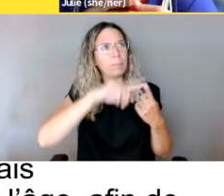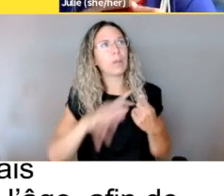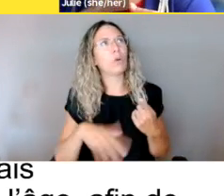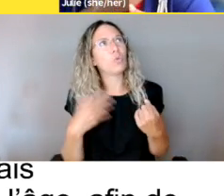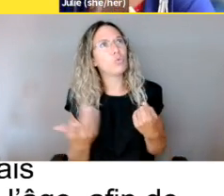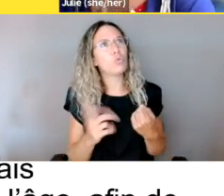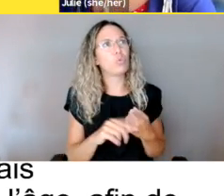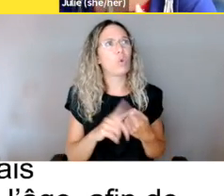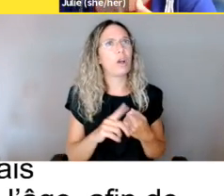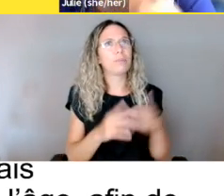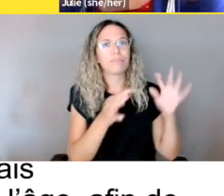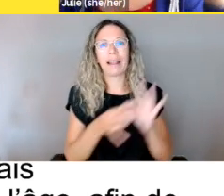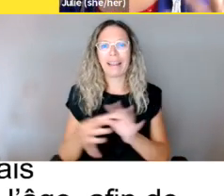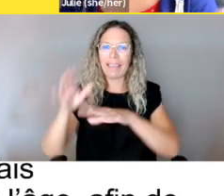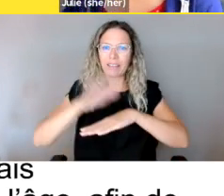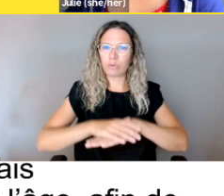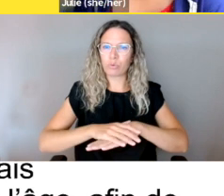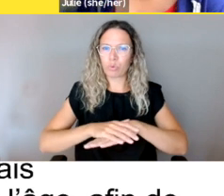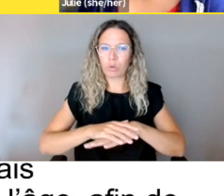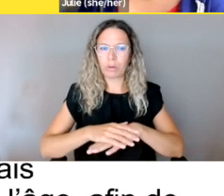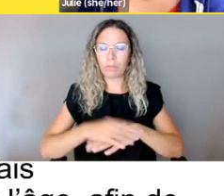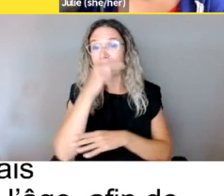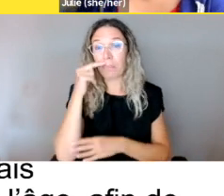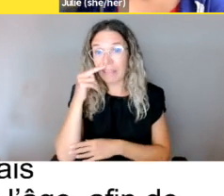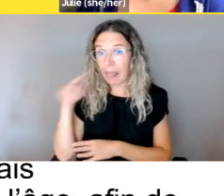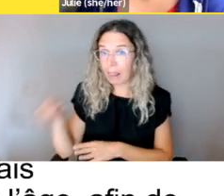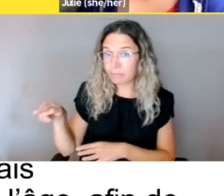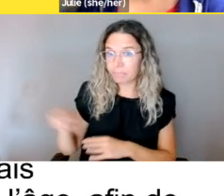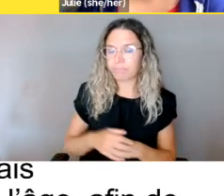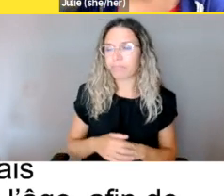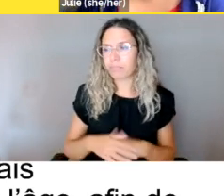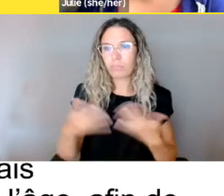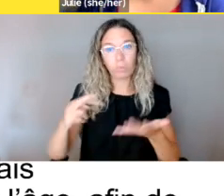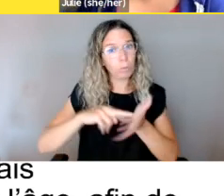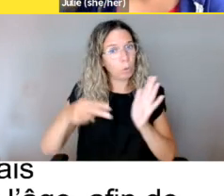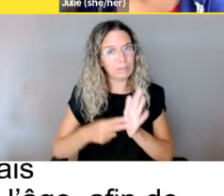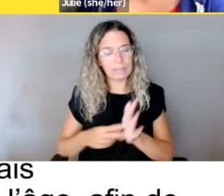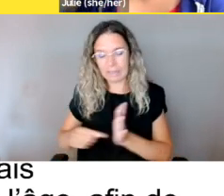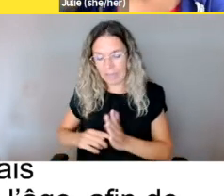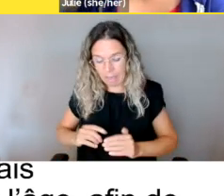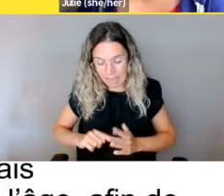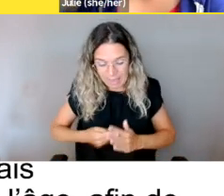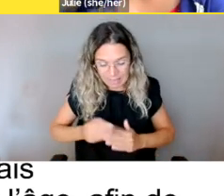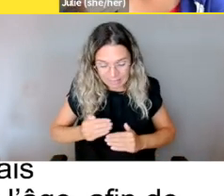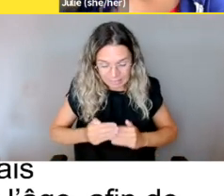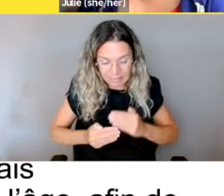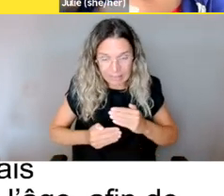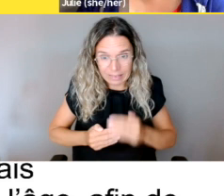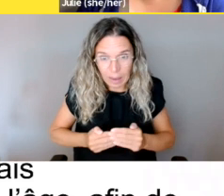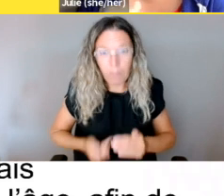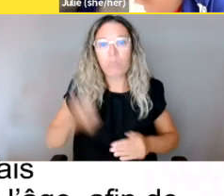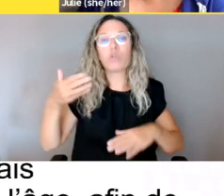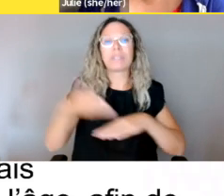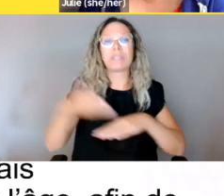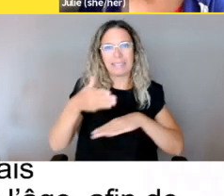ou qu'est-ce qui a rapport avec tout ce qui a rapport avec criminel. Normalement, à chaque stade, ça devrait être le plus